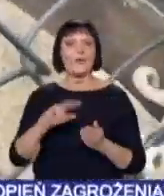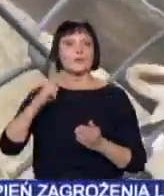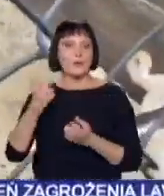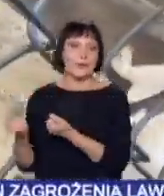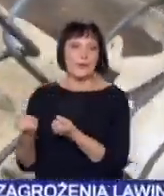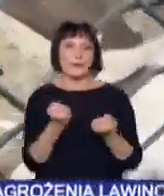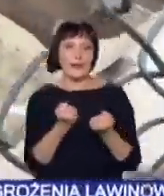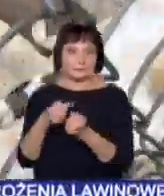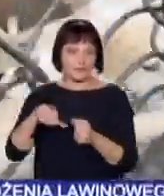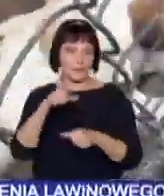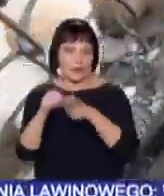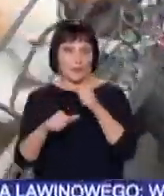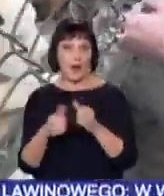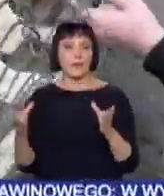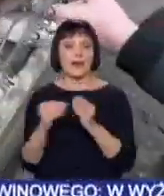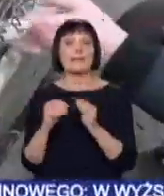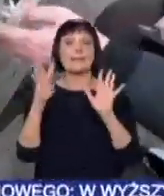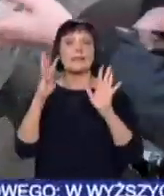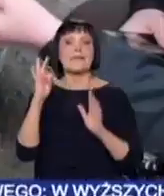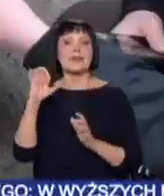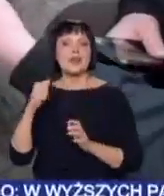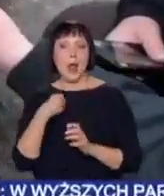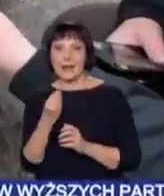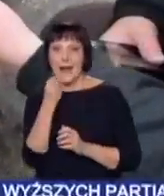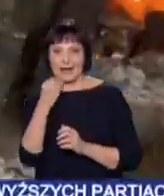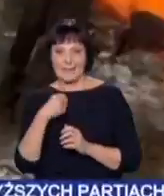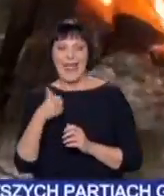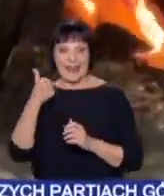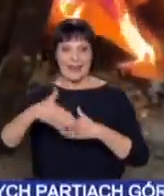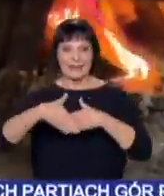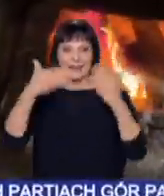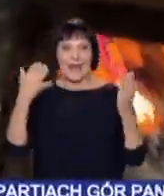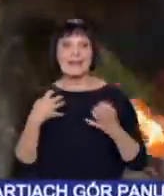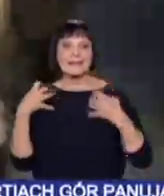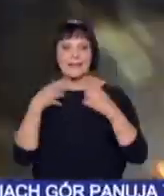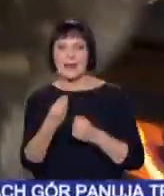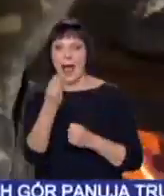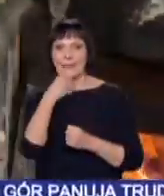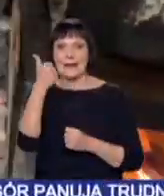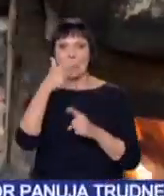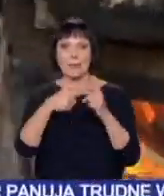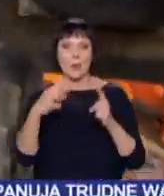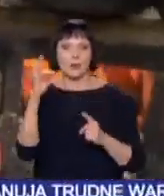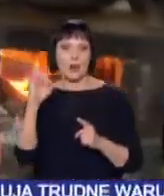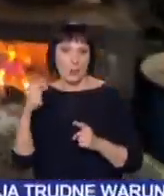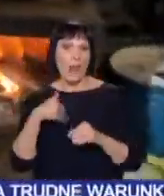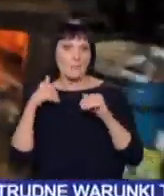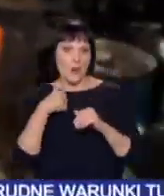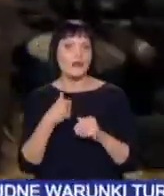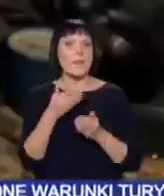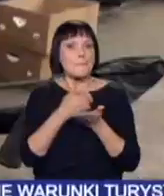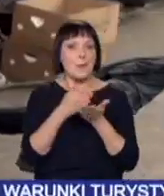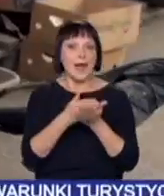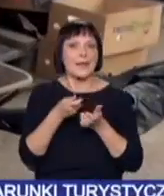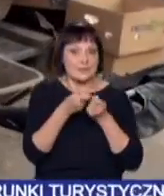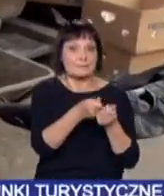transport w tym roku. W sumie 9 ton karmy. Dziennie zwierzęta z fedoliwki zjadają półtorej tony. Można pomagać je karmić, na przykład